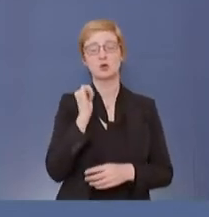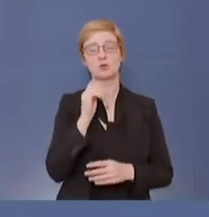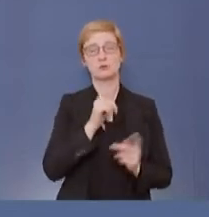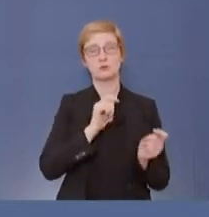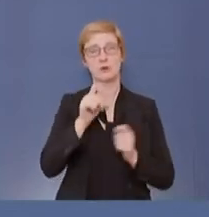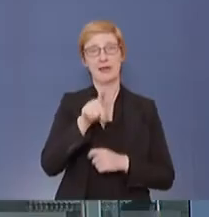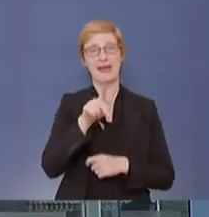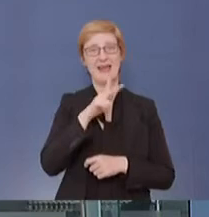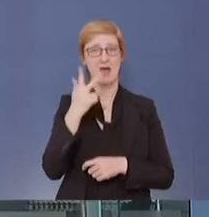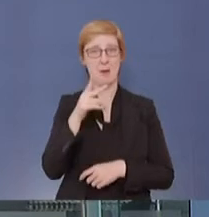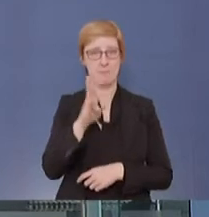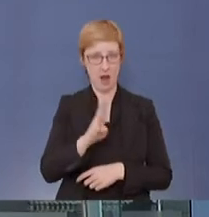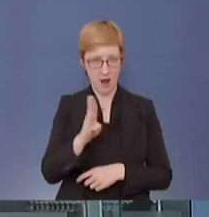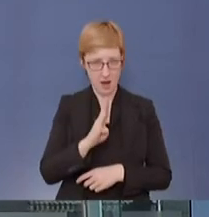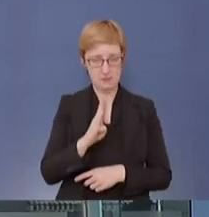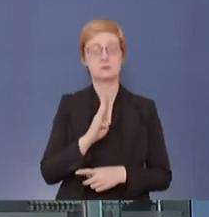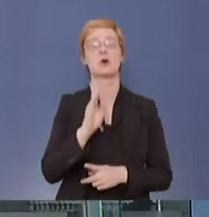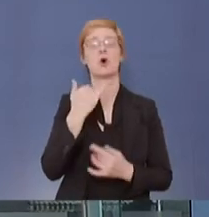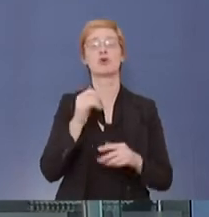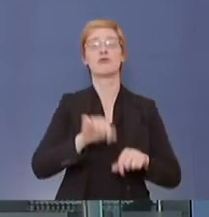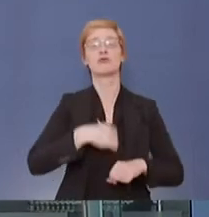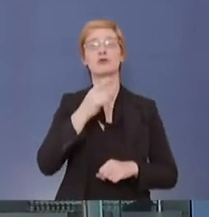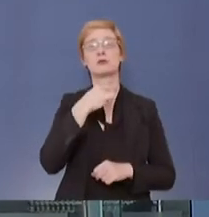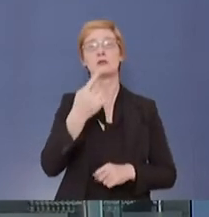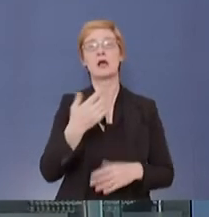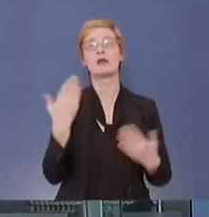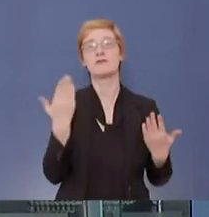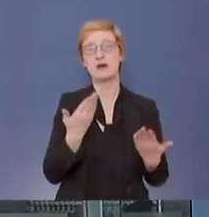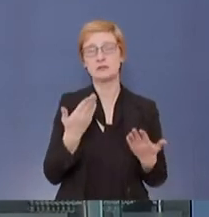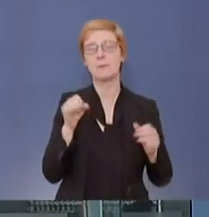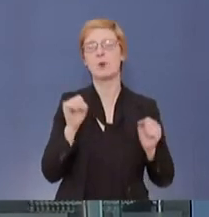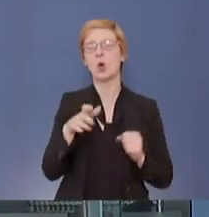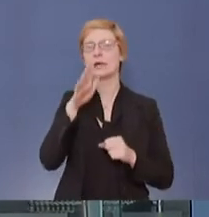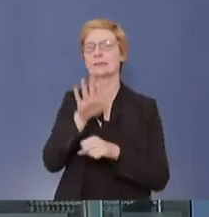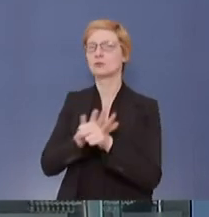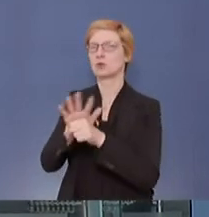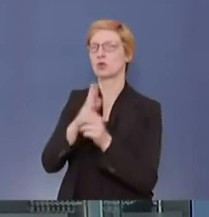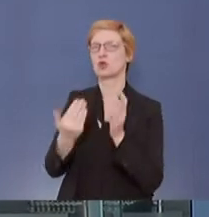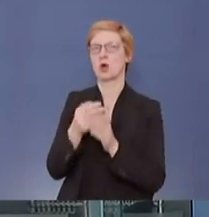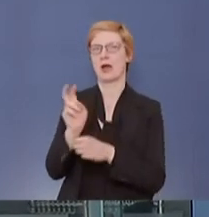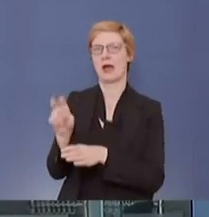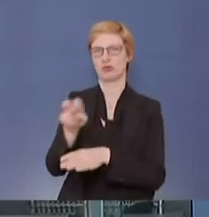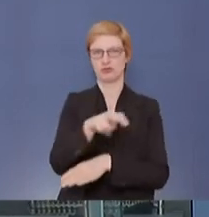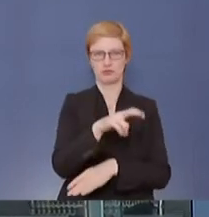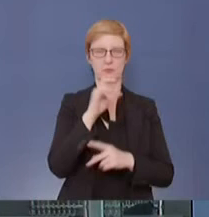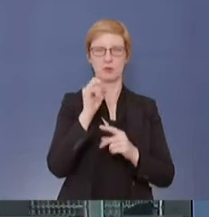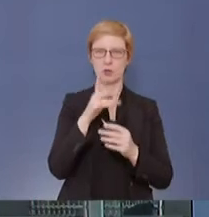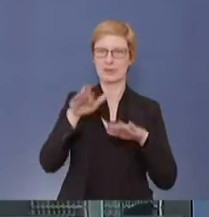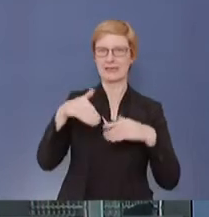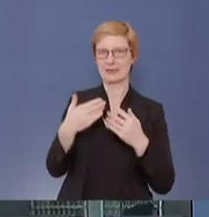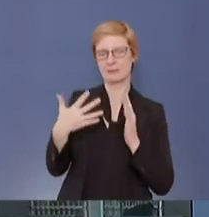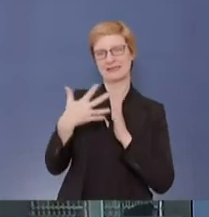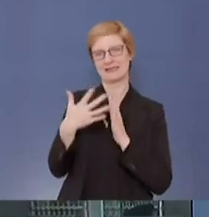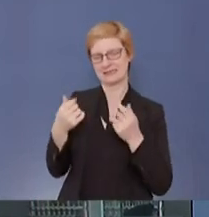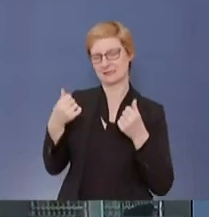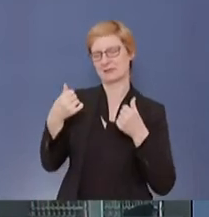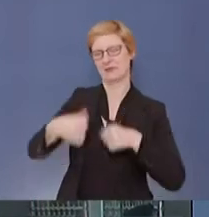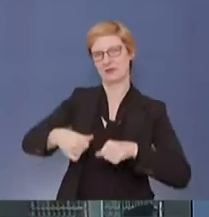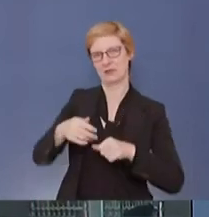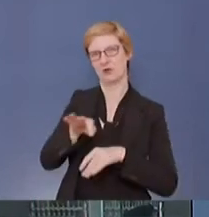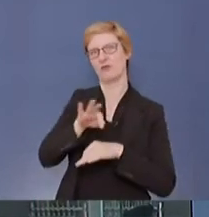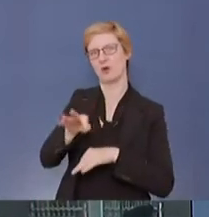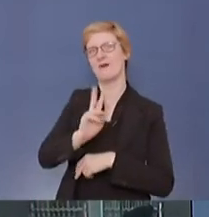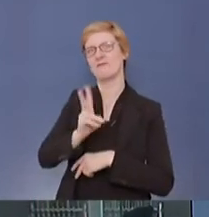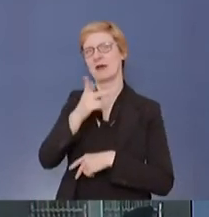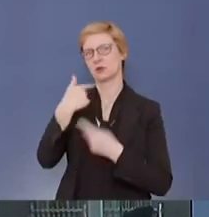Herr Barreis, hat heute Morgen angekündigt, es könne eine neue Einstufung von Risikogebieten geben, die mit einer Testpflicht für Reiserückkehr einhergehen würde.